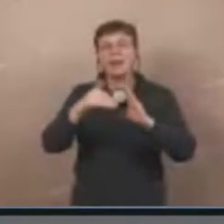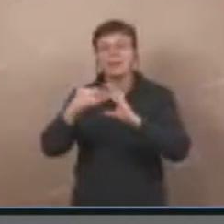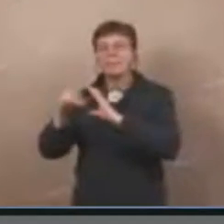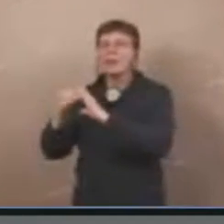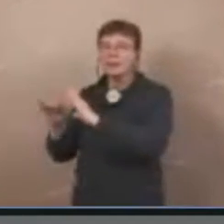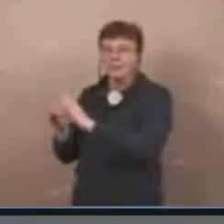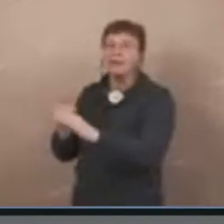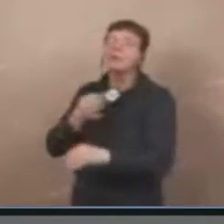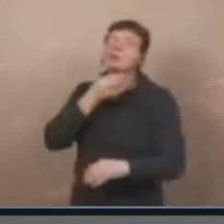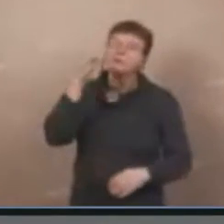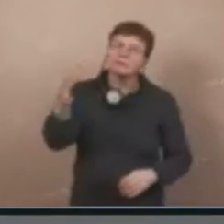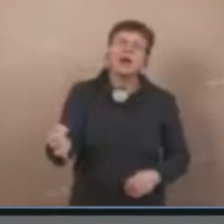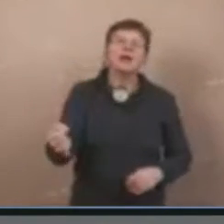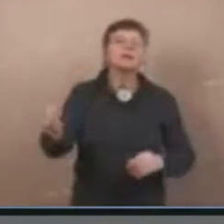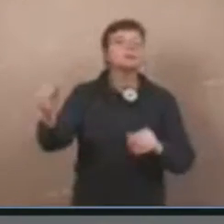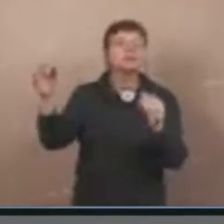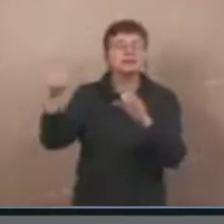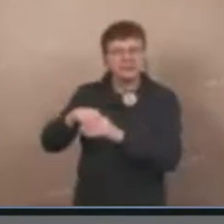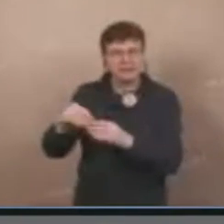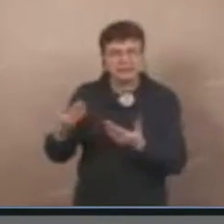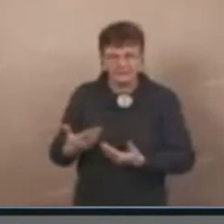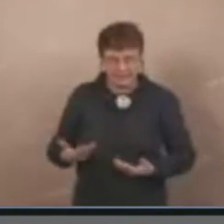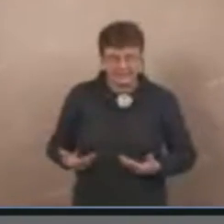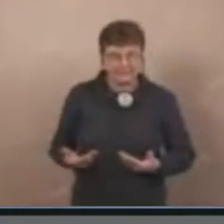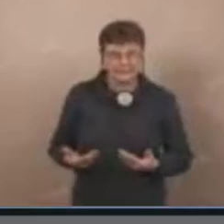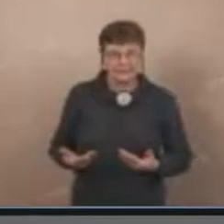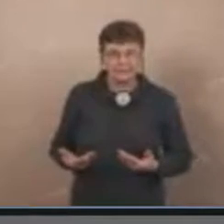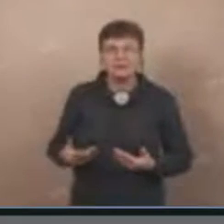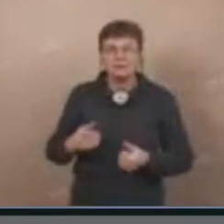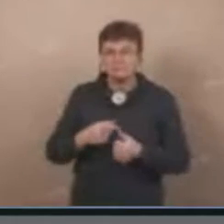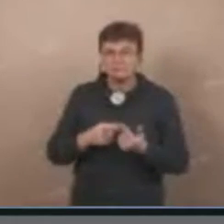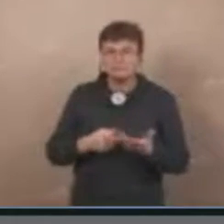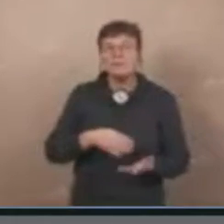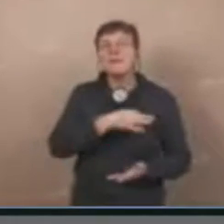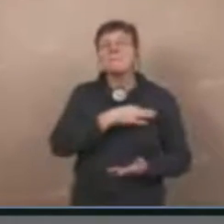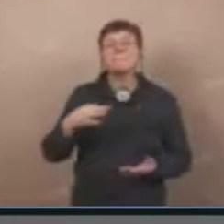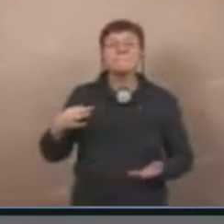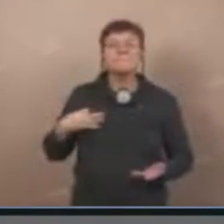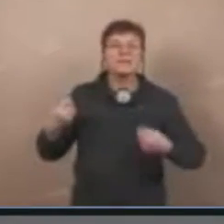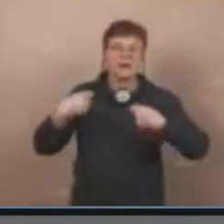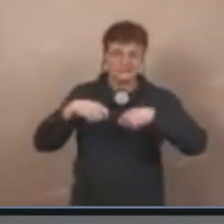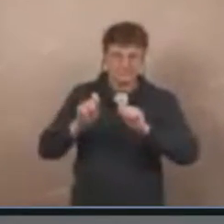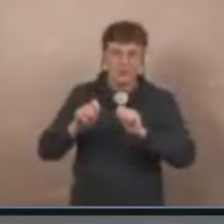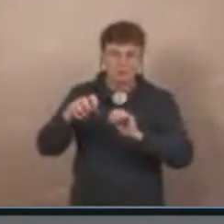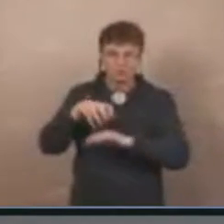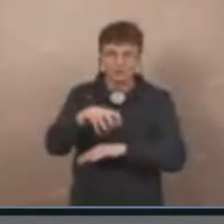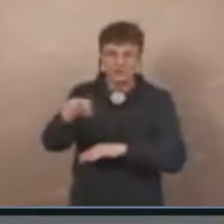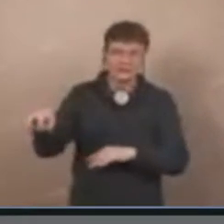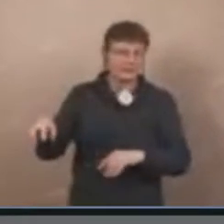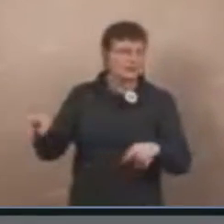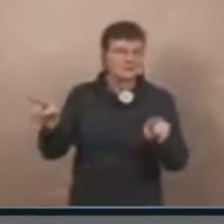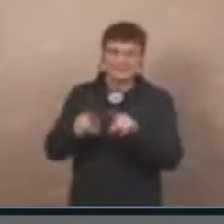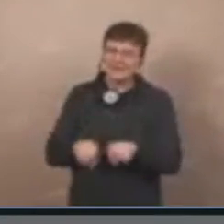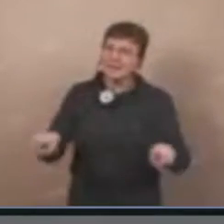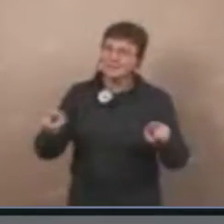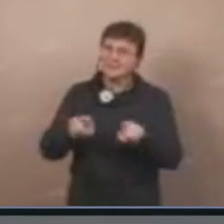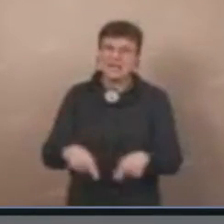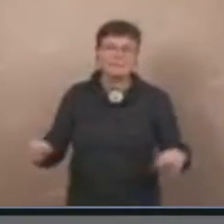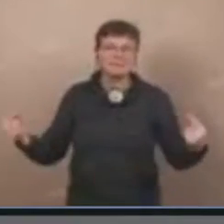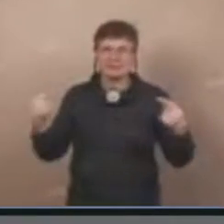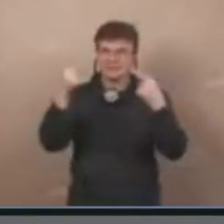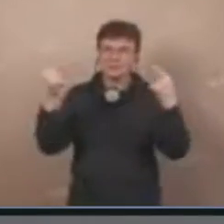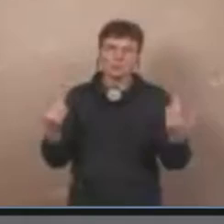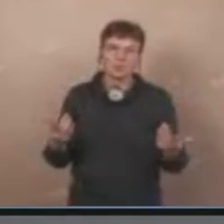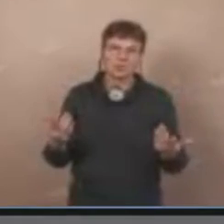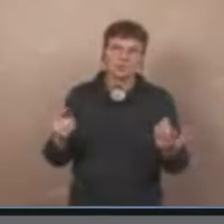Das sind ganz viele Privat-Schanien. Und das ist das, wenn wir immer heute diskutieren. Wir können natürlich Regeln machen, wir können den